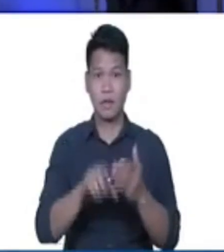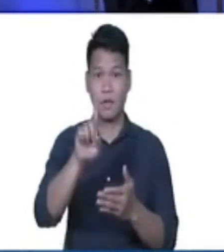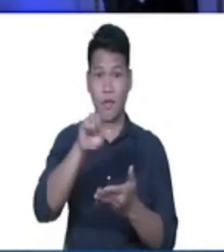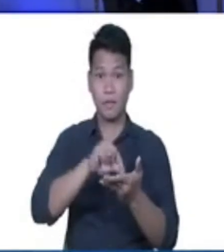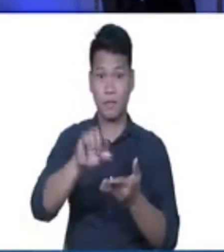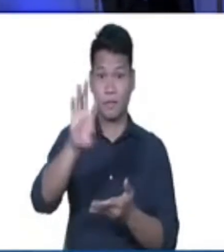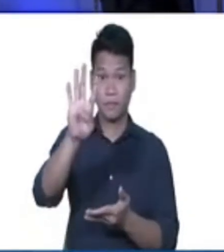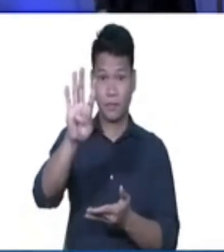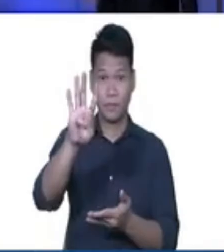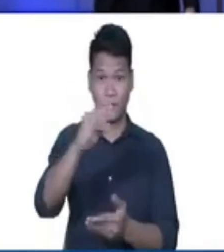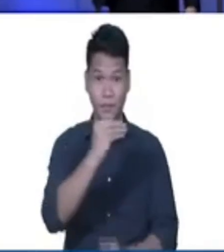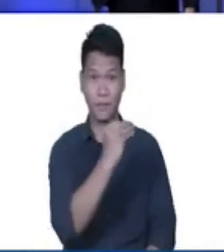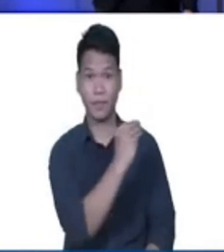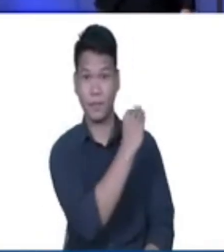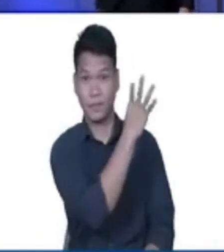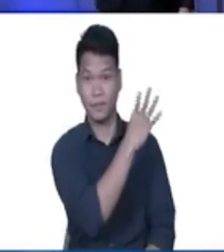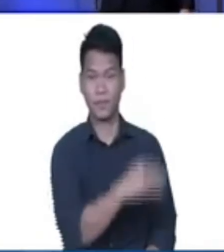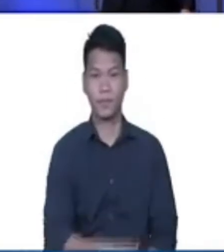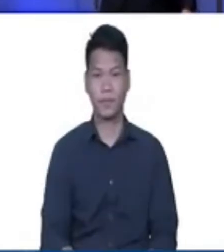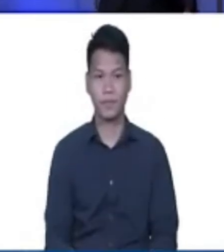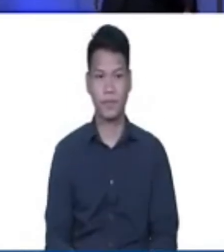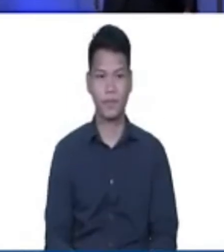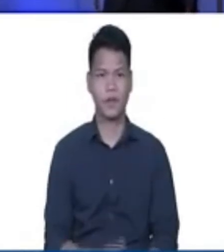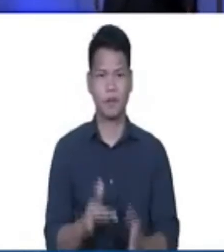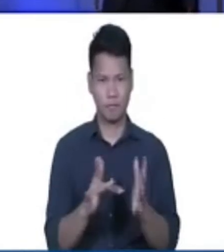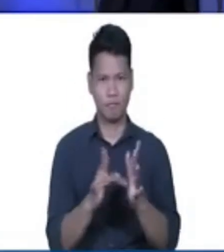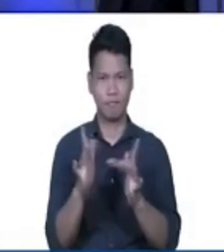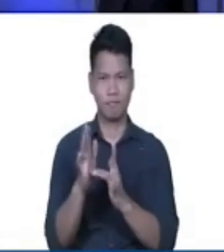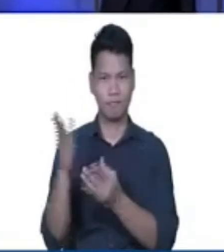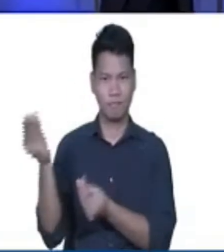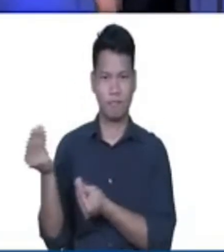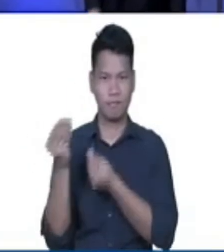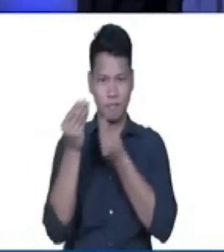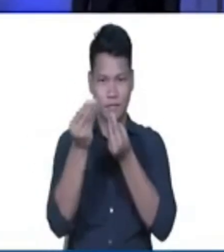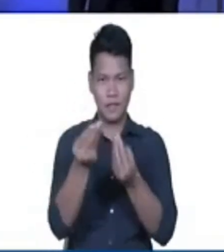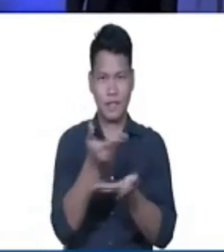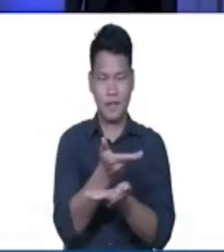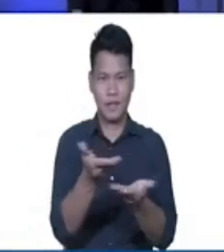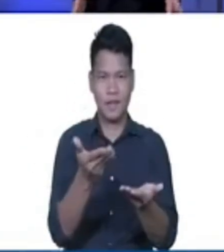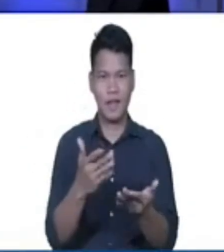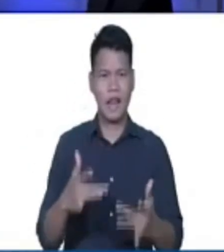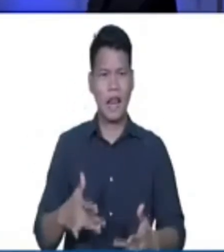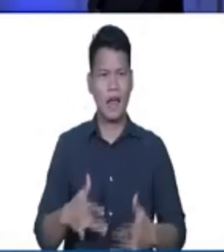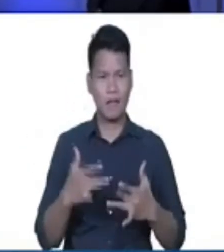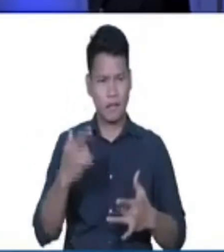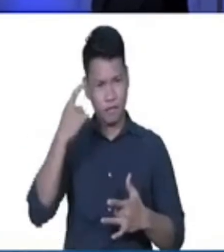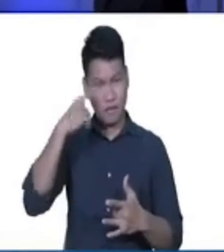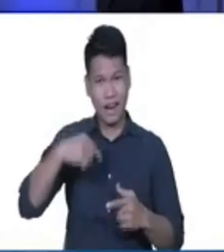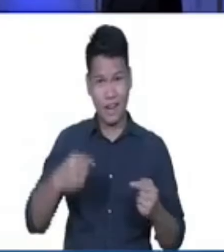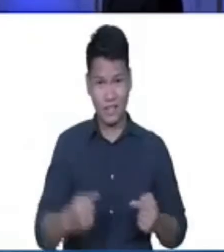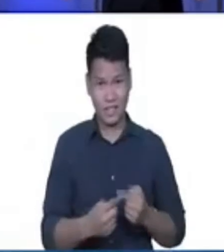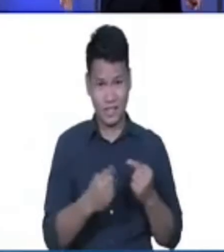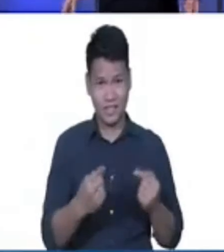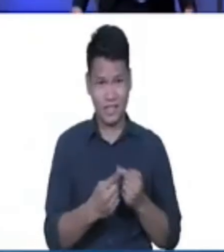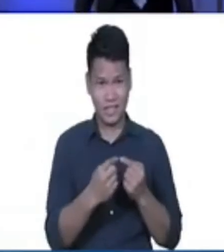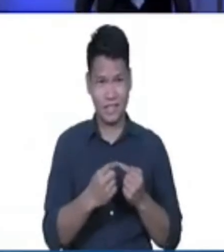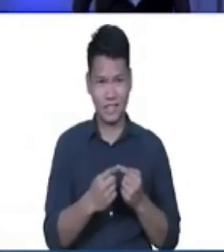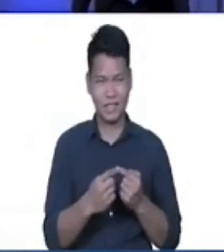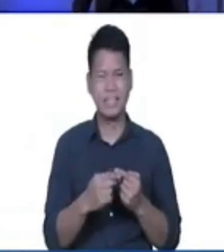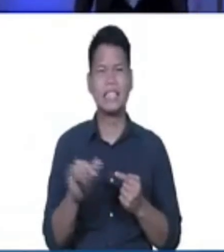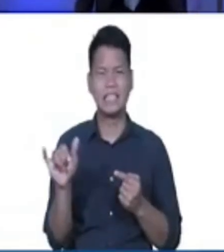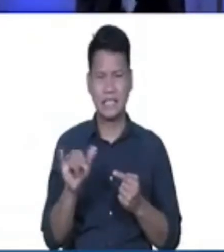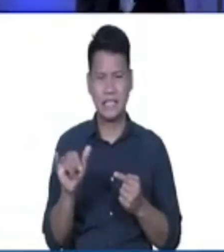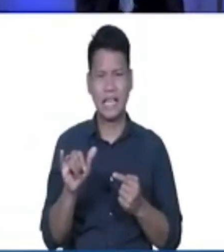sinasabi. Jesus gave His life for our sin. Just as God our Father planned,